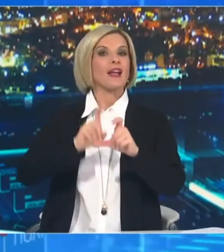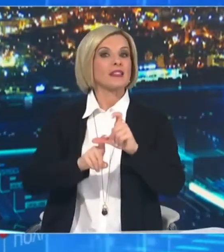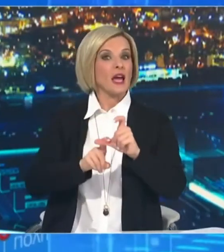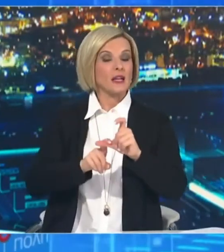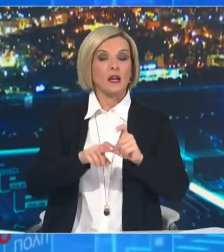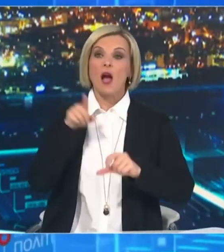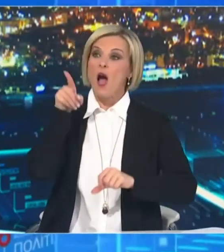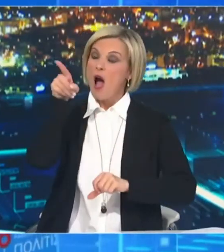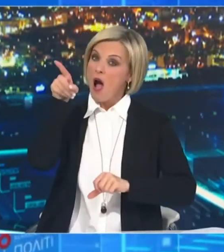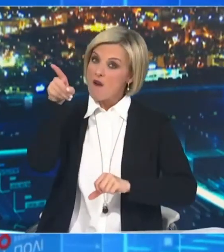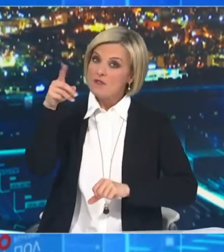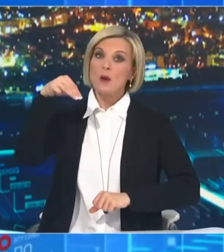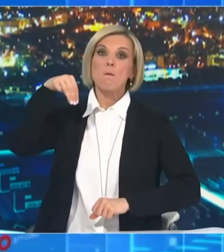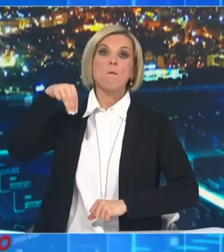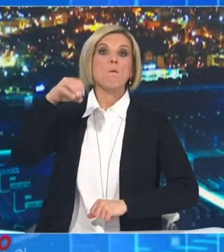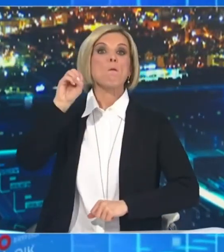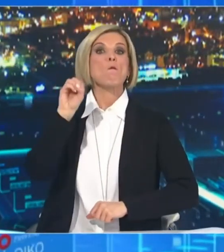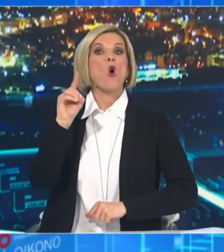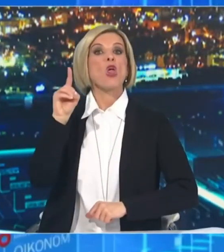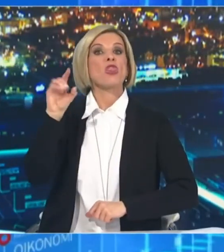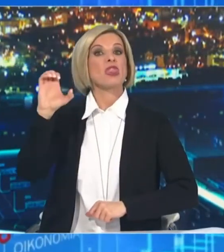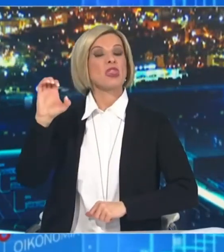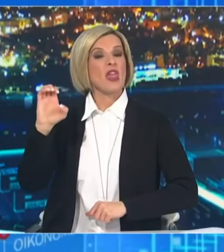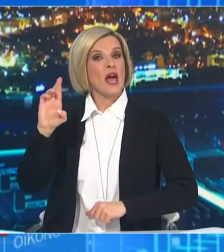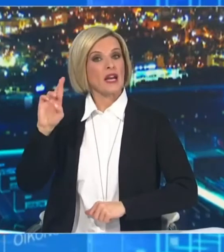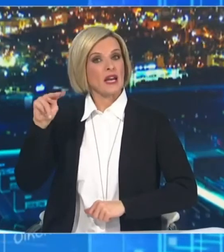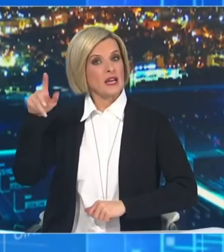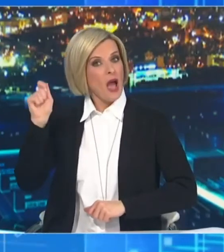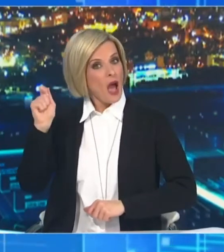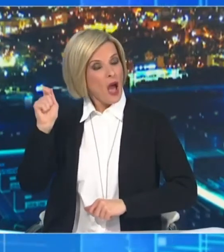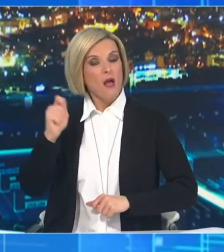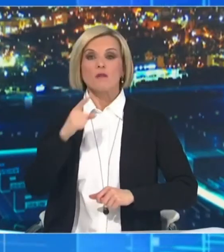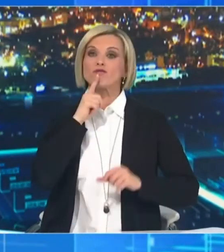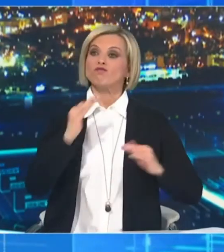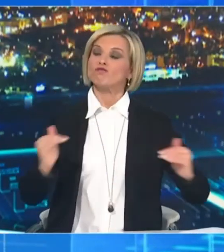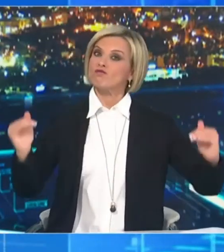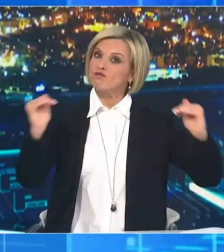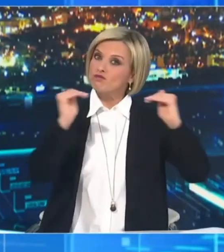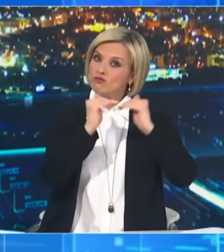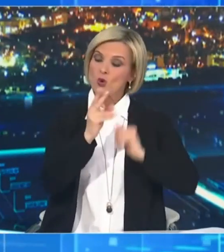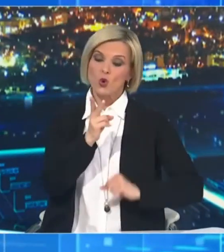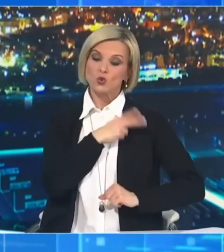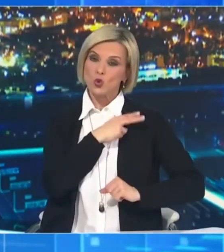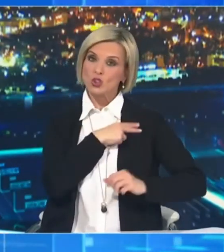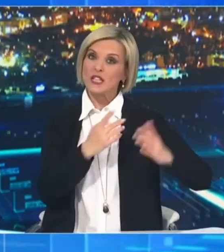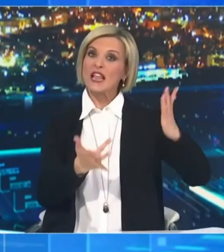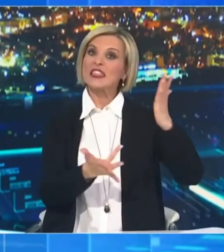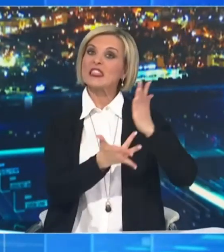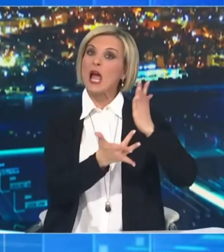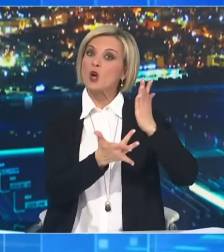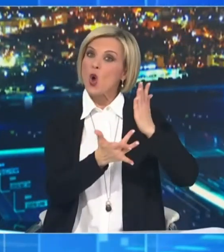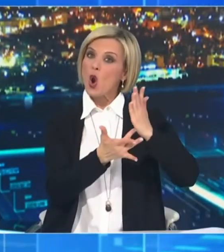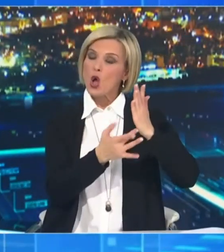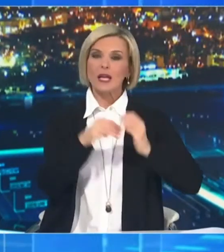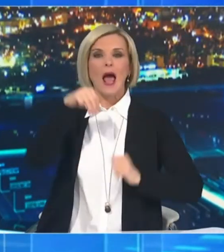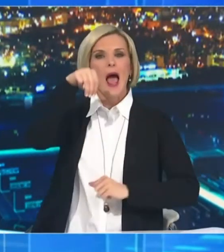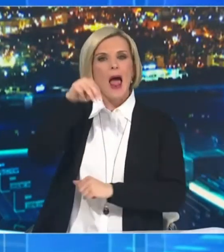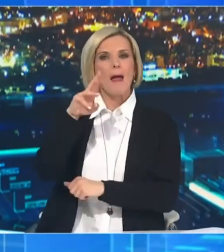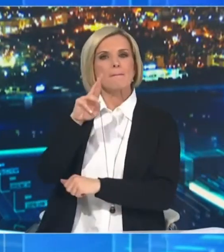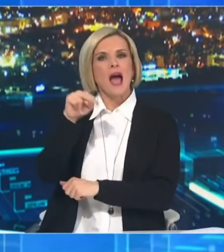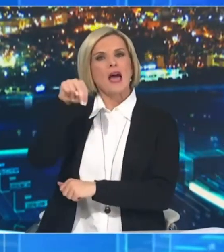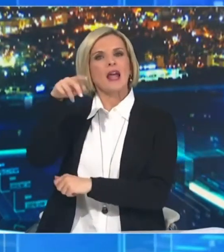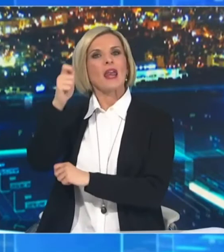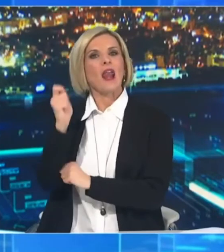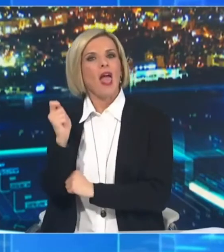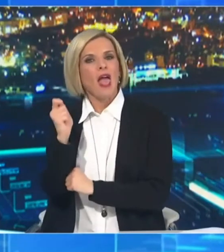ανάλογης τεχνολογίας με το εμβόλιο της Pfizer. είναι η τεχνολογία του mRNA. Έχει